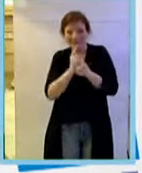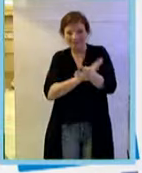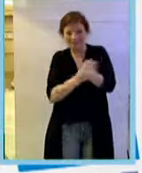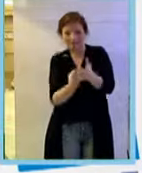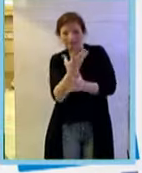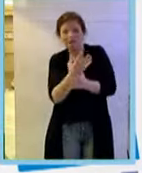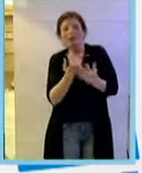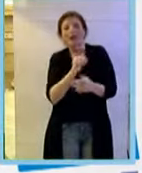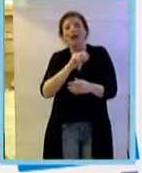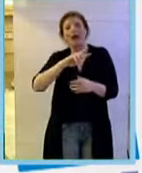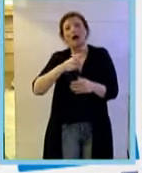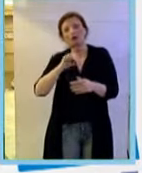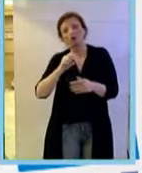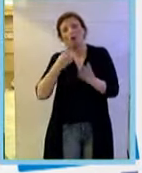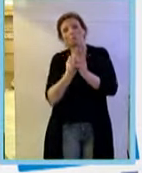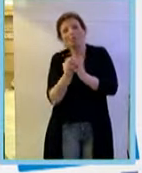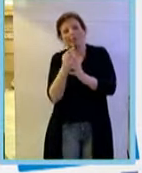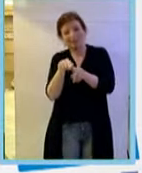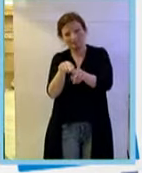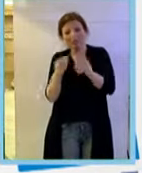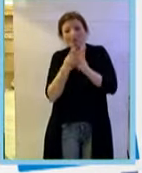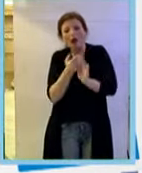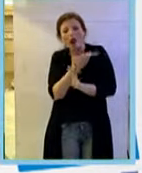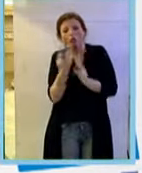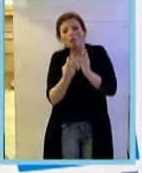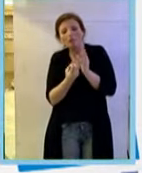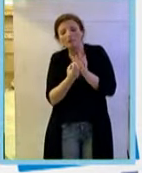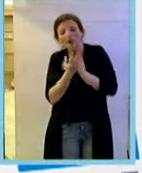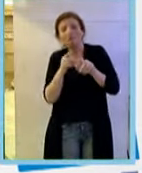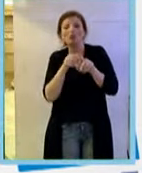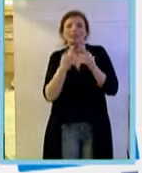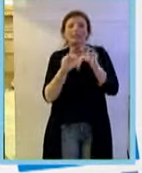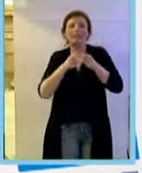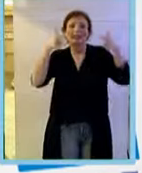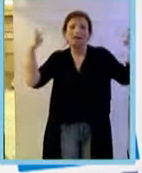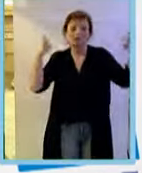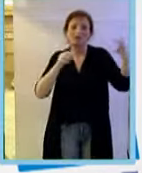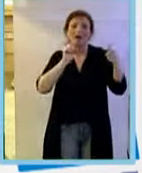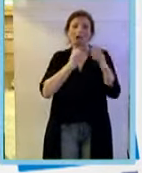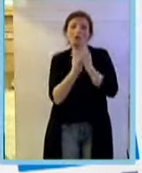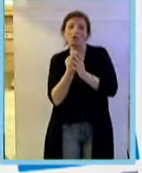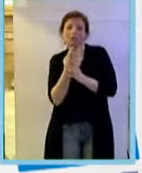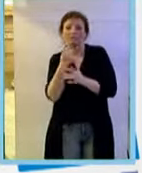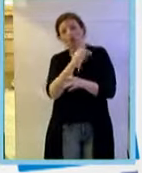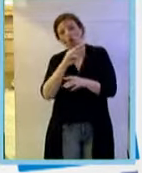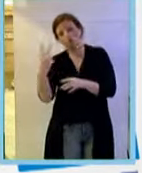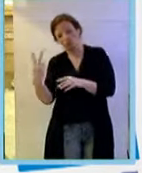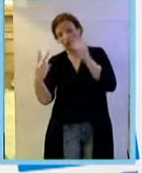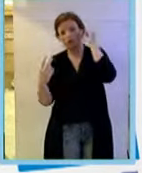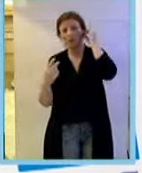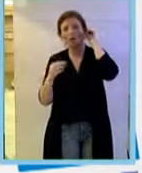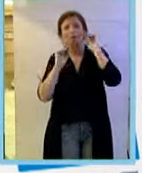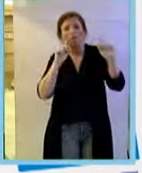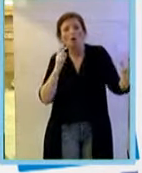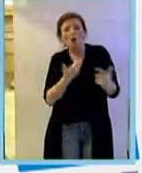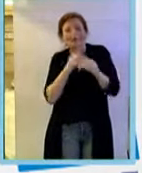'angiopoietina alcuni fattori di crescita noti come angiopoietina 1 e 2 inoltre si può bloccare il sistema